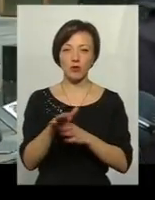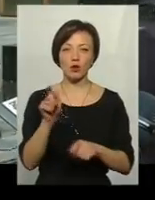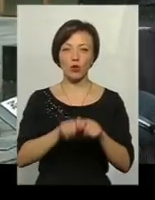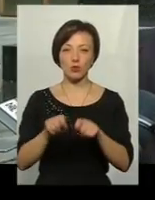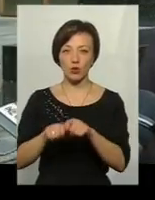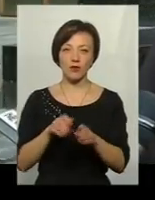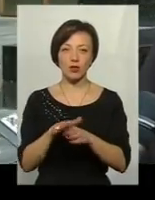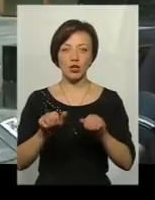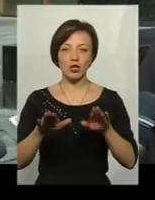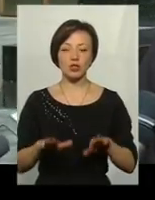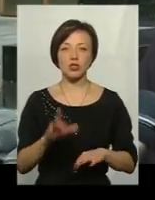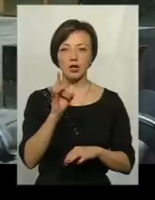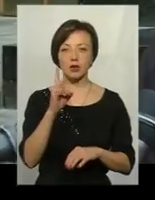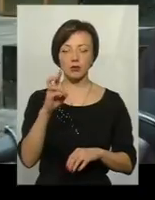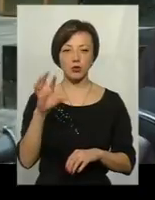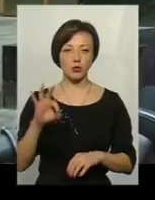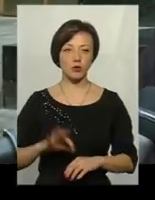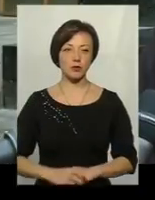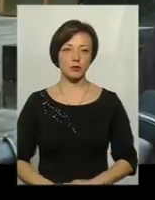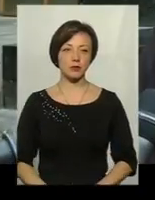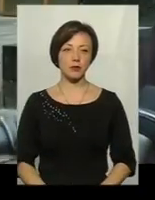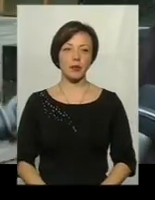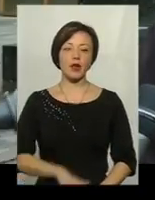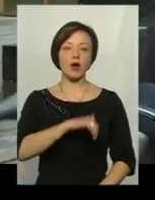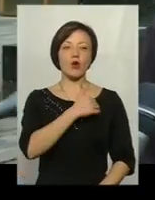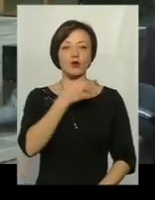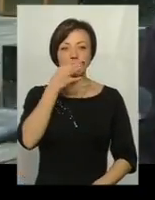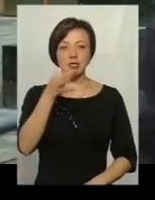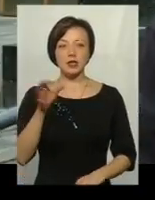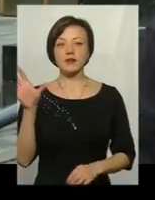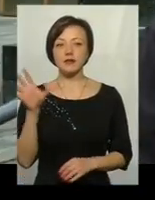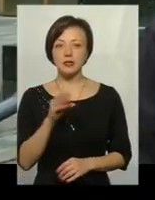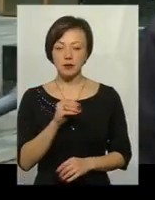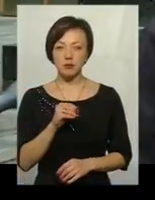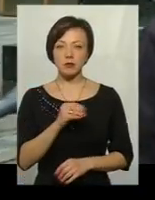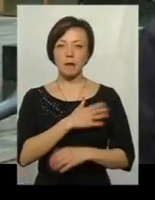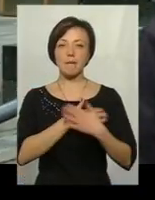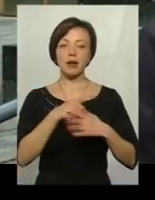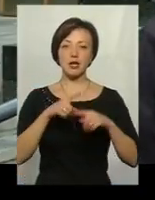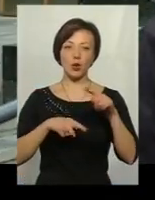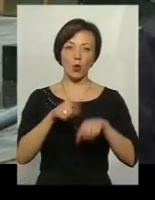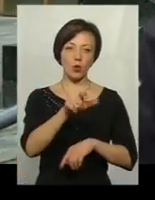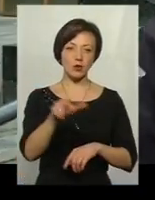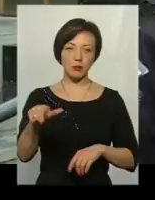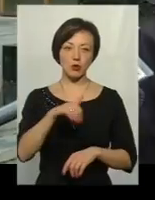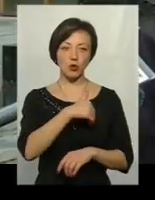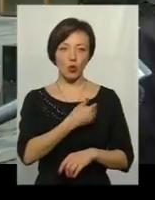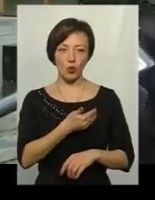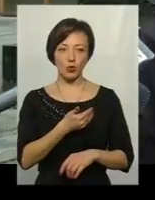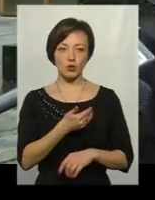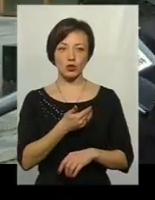виконанням рішення Ради Національної безпеки і оборони. Хочу сказати всім, патріотам, хто хоче